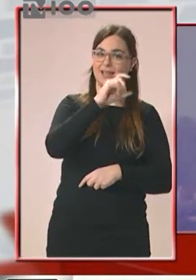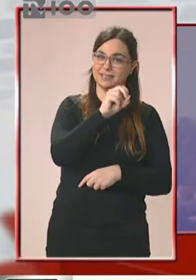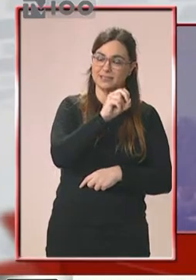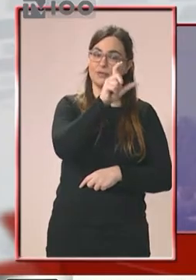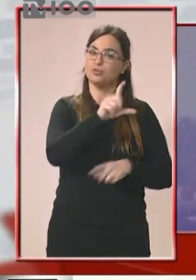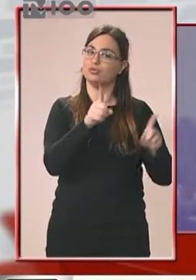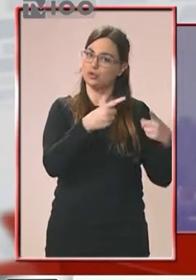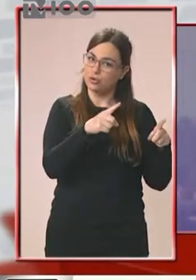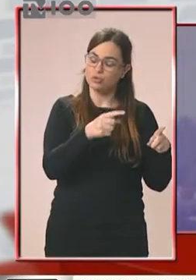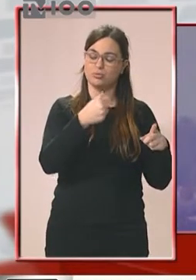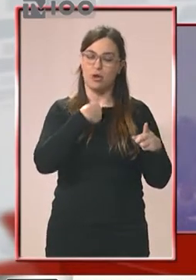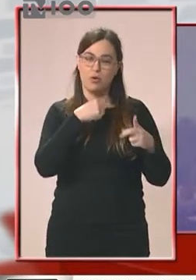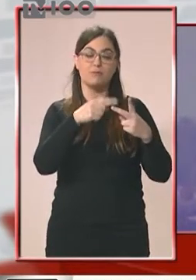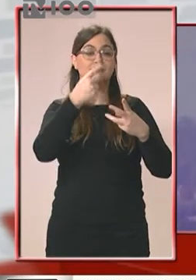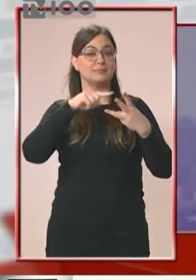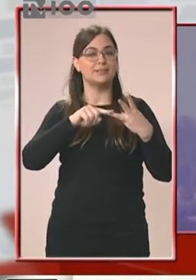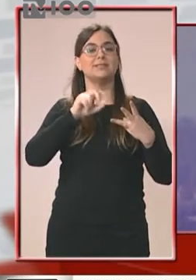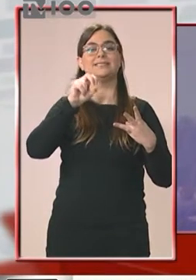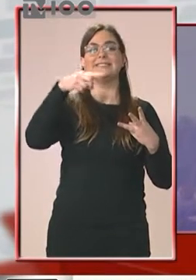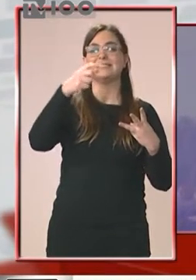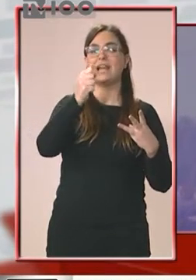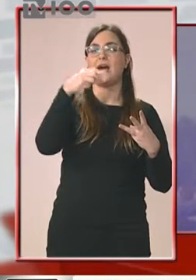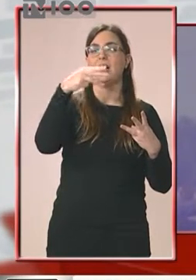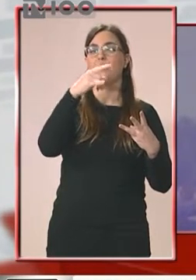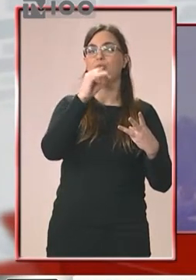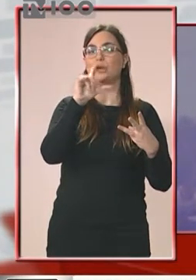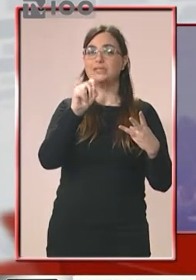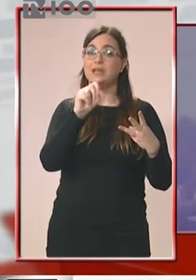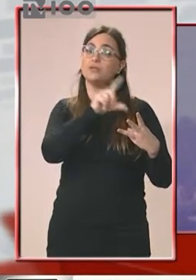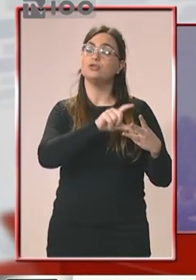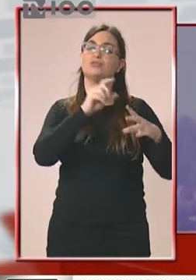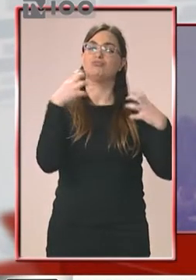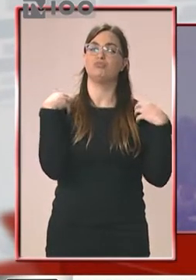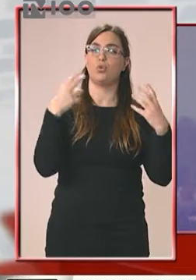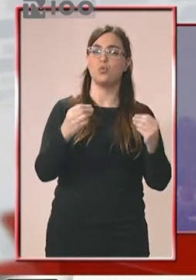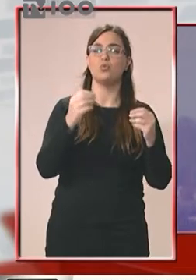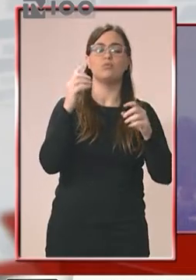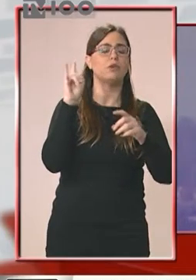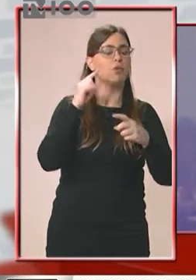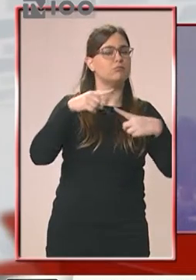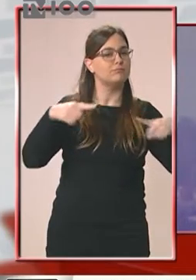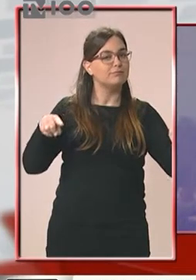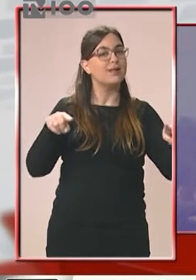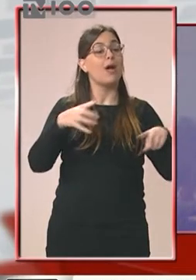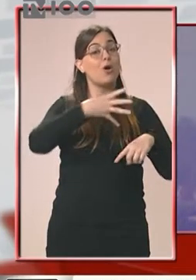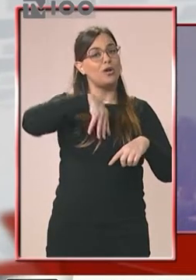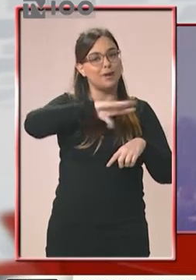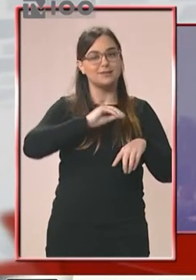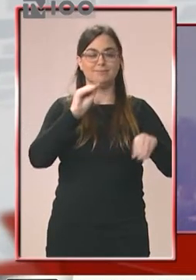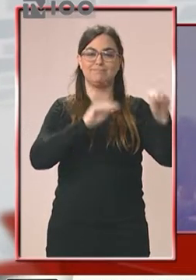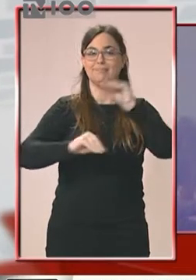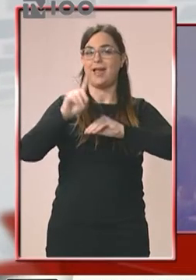γράψει ένα κομμάτι που το νιώθουμε κωφή και ακούοντας με τον ίδιο τρόπο. Δεν έχει να κάνει δηλαδή με τόσο πολύ με ήχο παρά με δονήσεις.